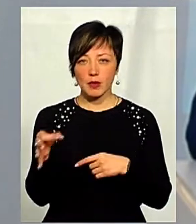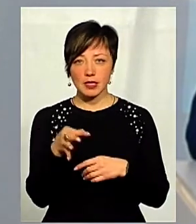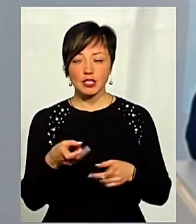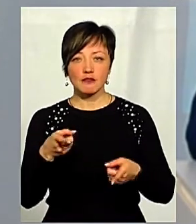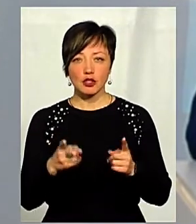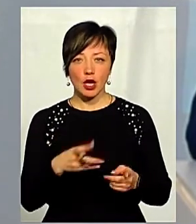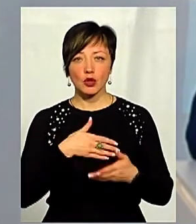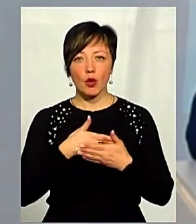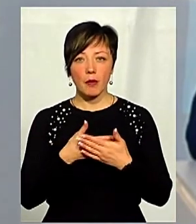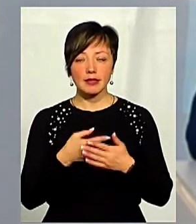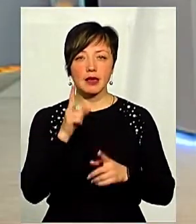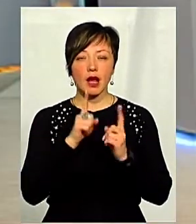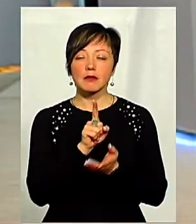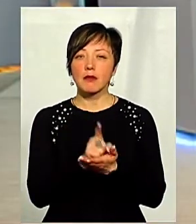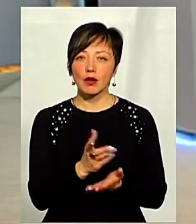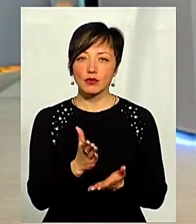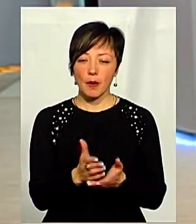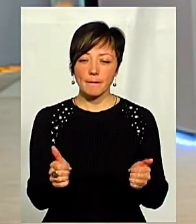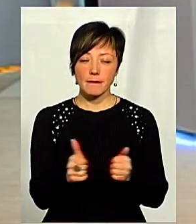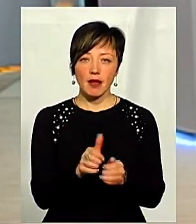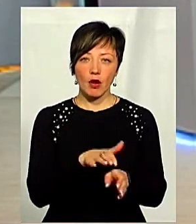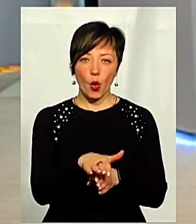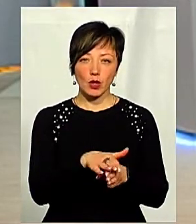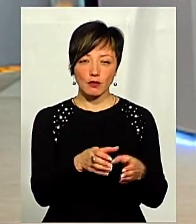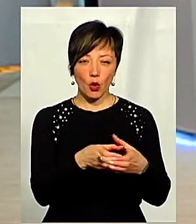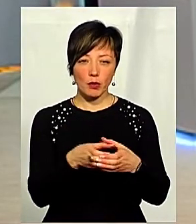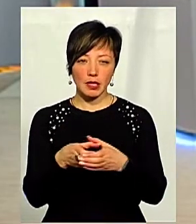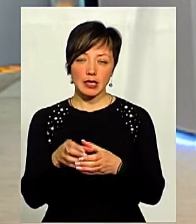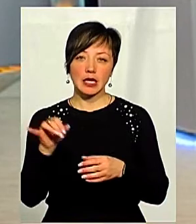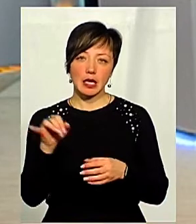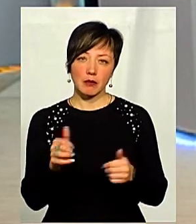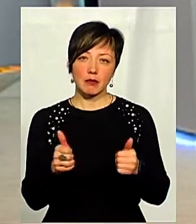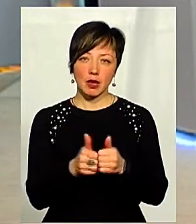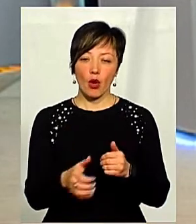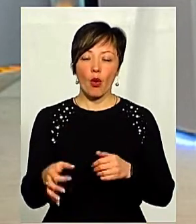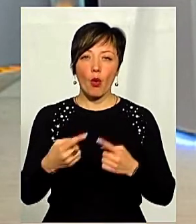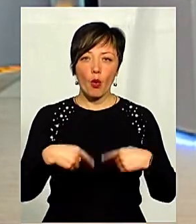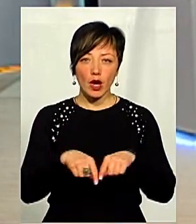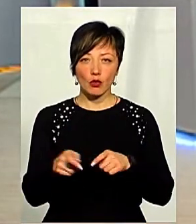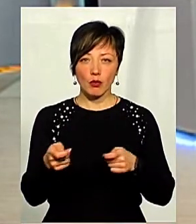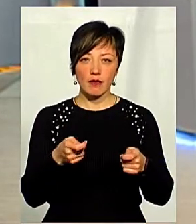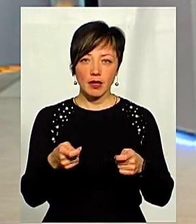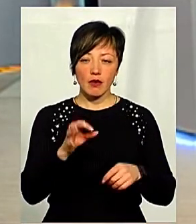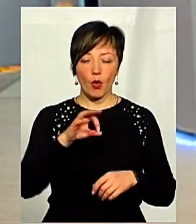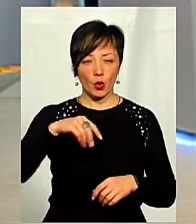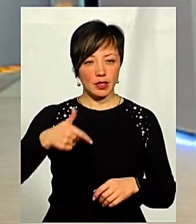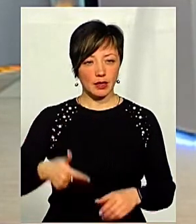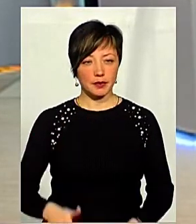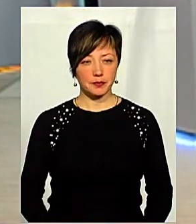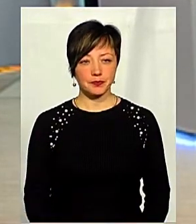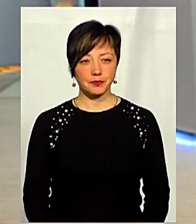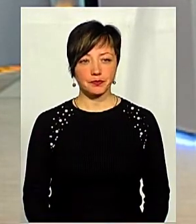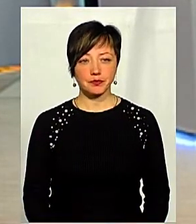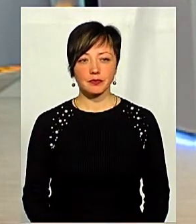звичайно, громадські ради мають існувати. Існувати і при виконавчих комітетах, і при органах управління в об'єднаних територіальних